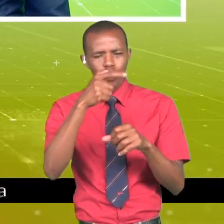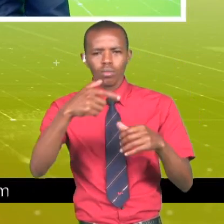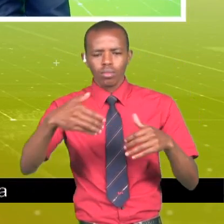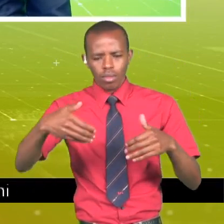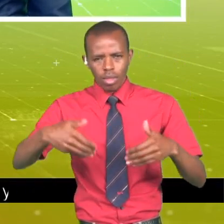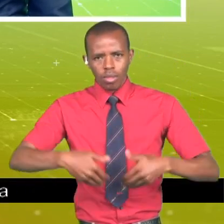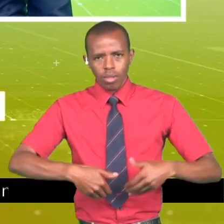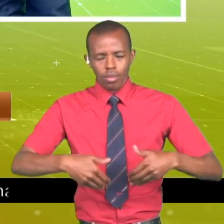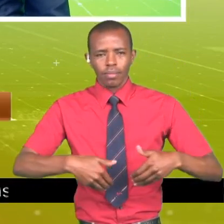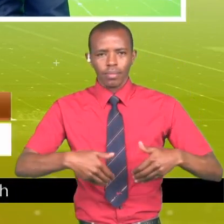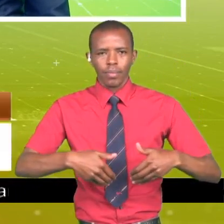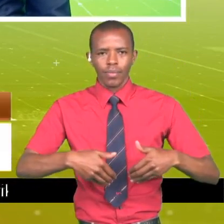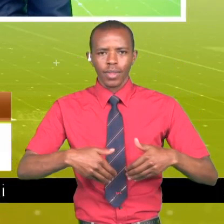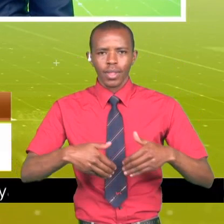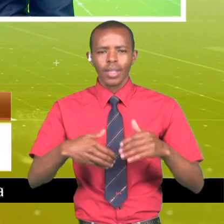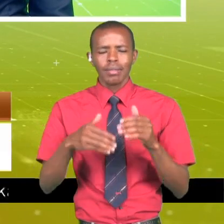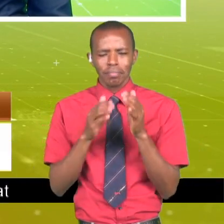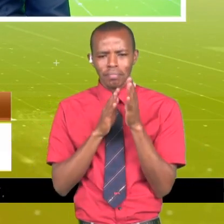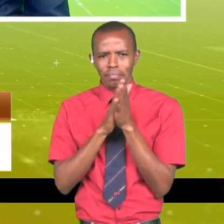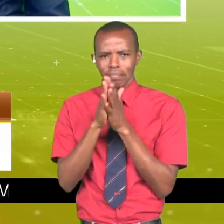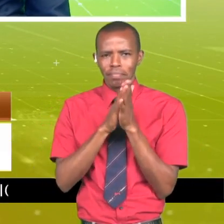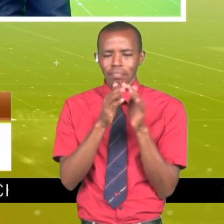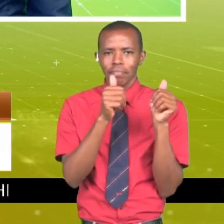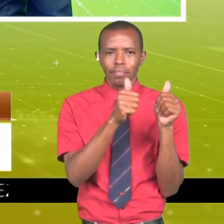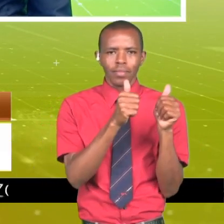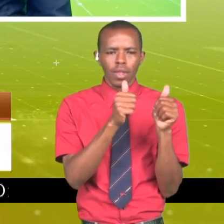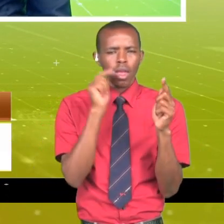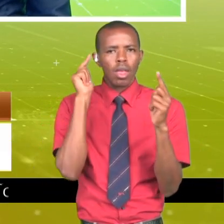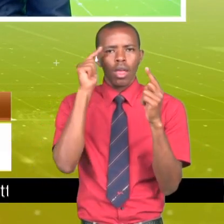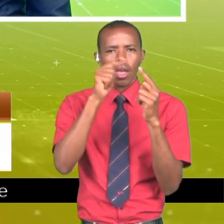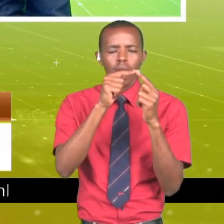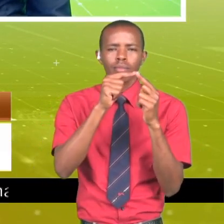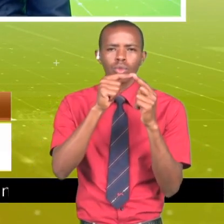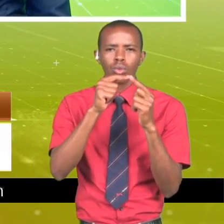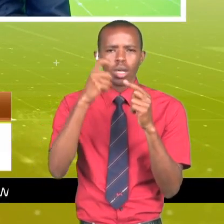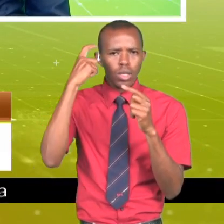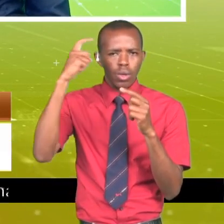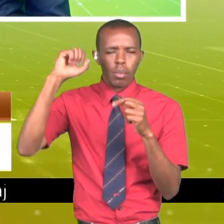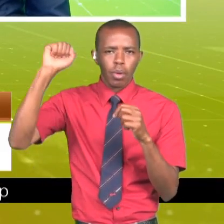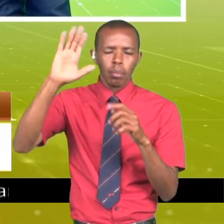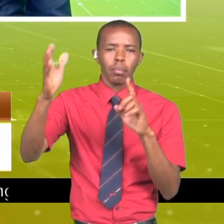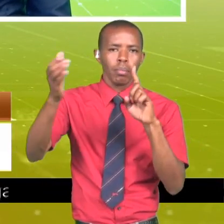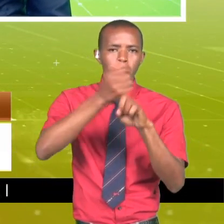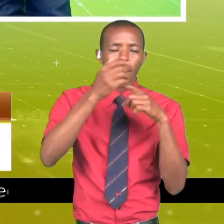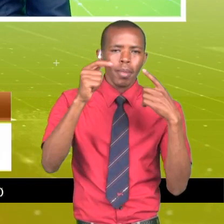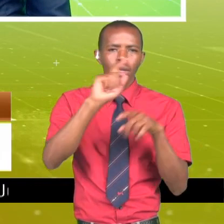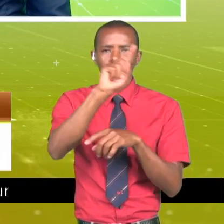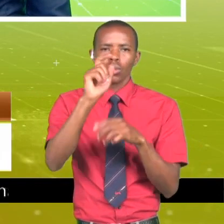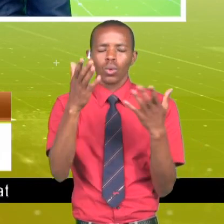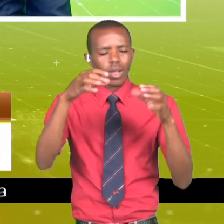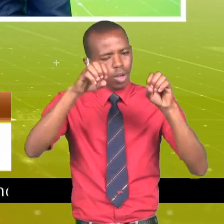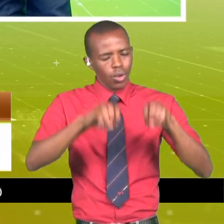mbae ulikuwa na usha wishi kijana mbae uli azimia kufanikisha ndoto za kwa za kisi yasa. Lakini swali ni kwamba